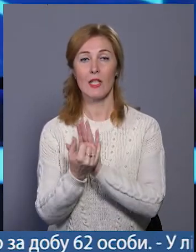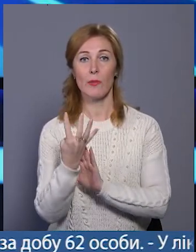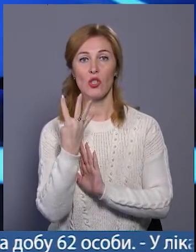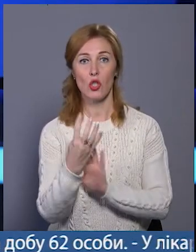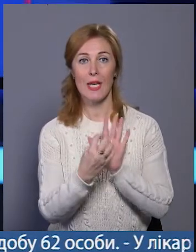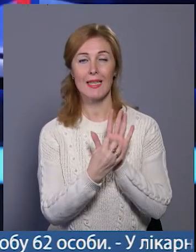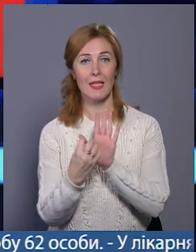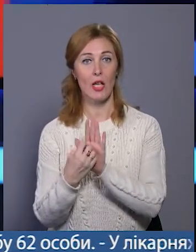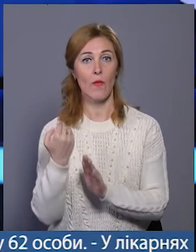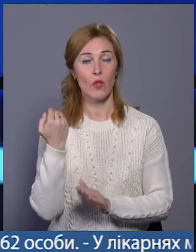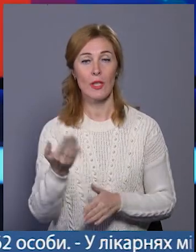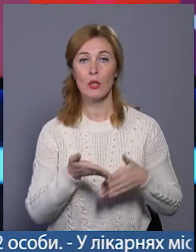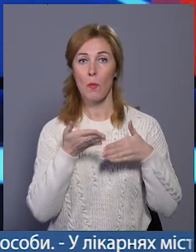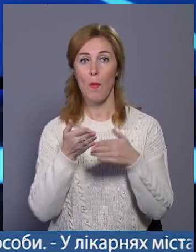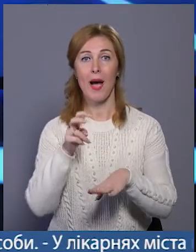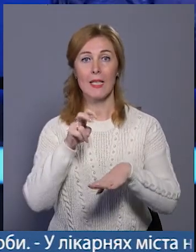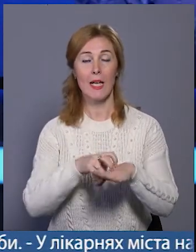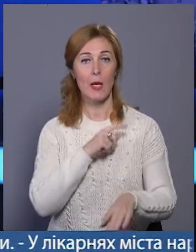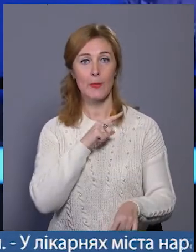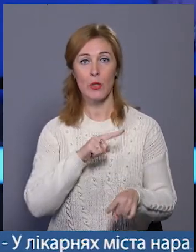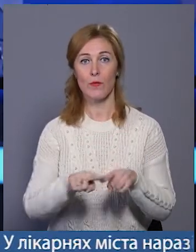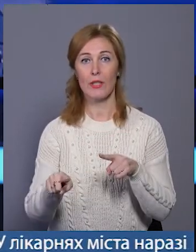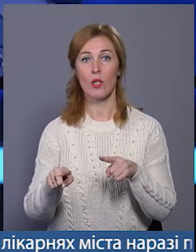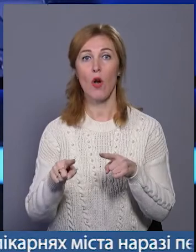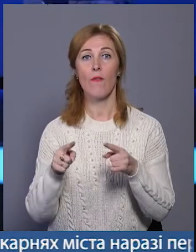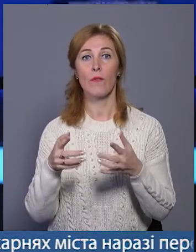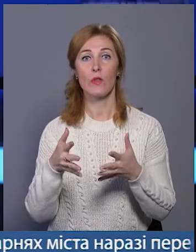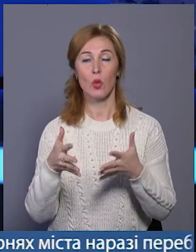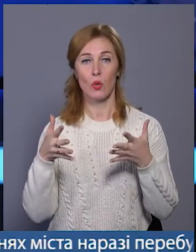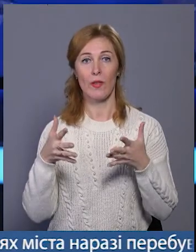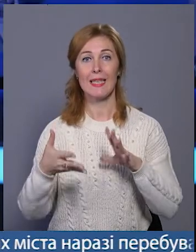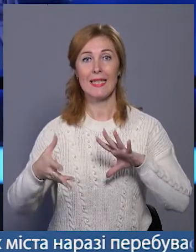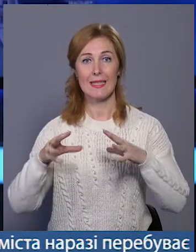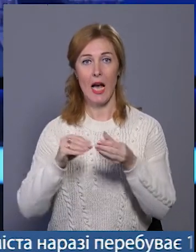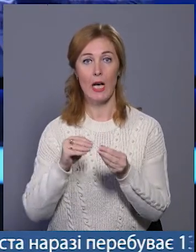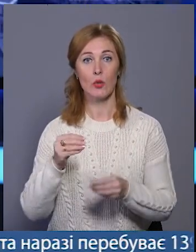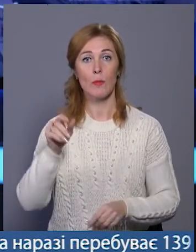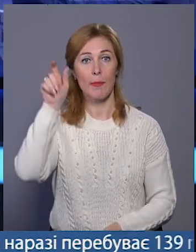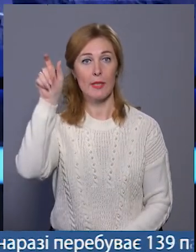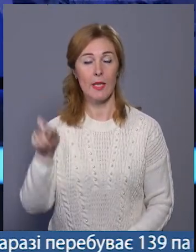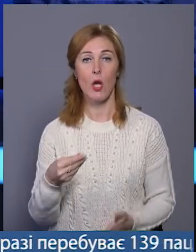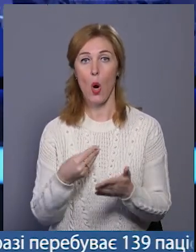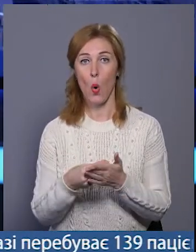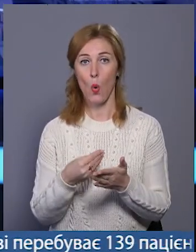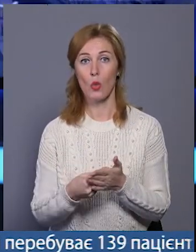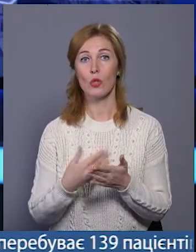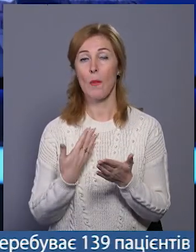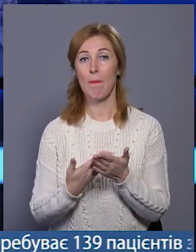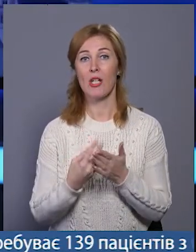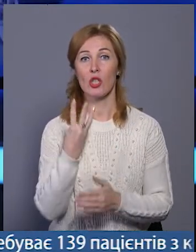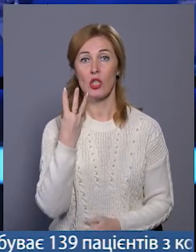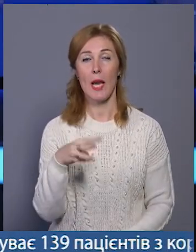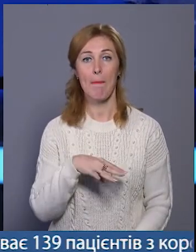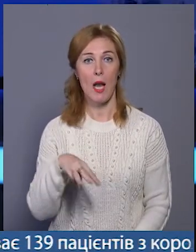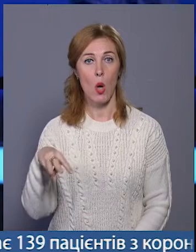датчиками. Вони допомагають лікарям швидко і чітко встановити діагноз пацієнту. Коштує УЗД-апарат майже 3 мільйони